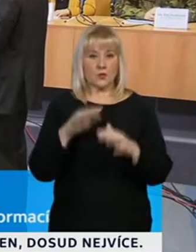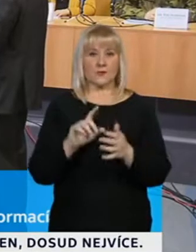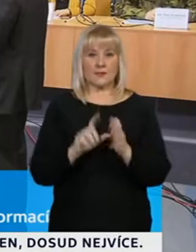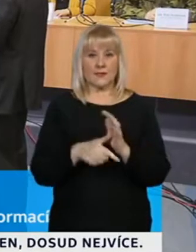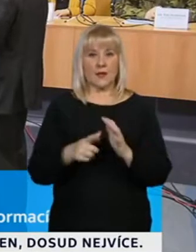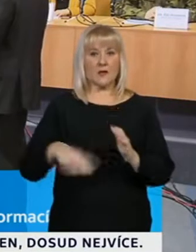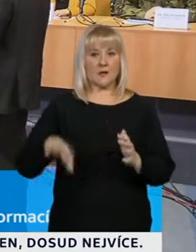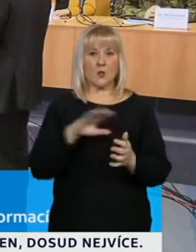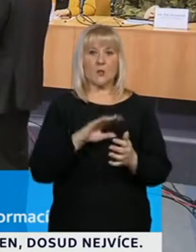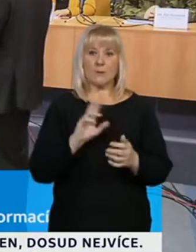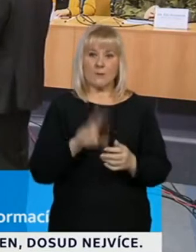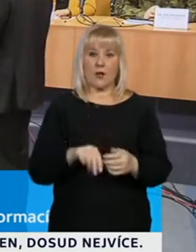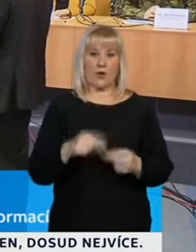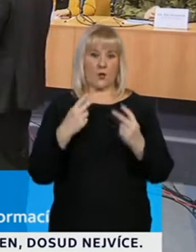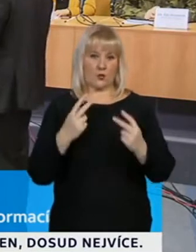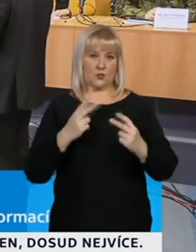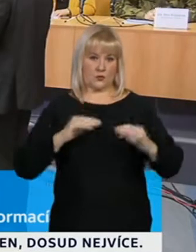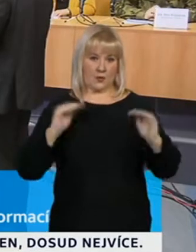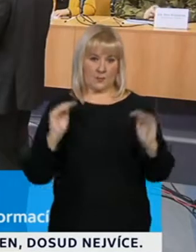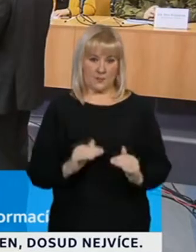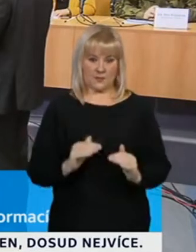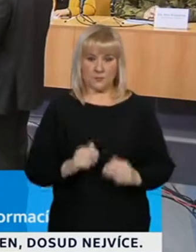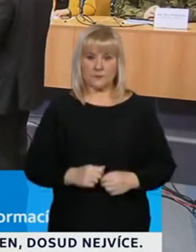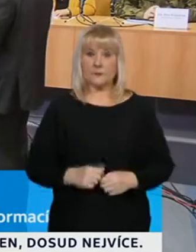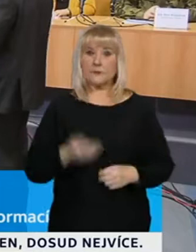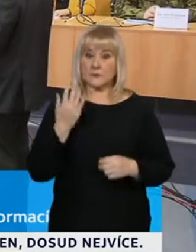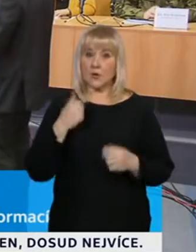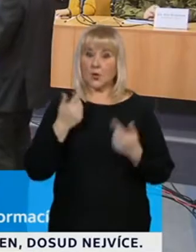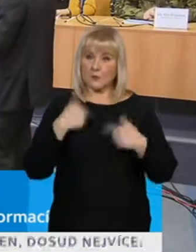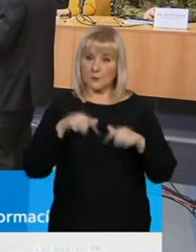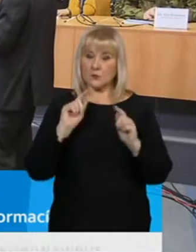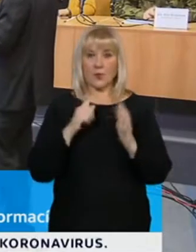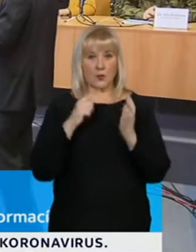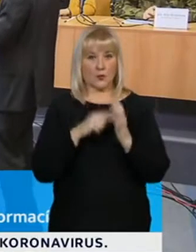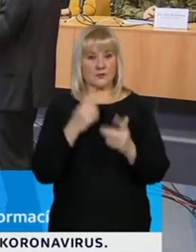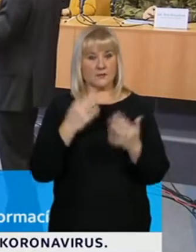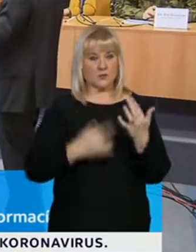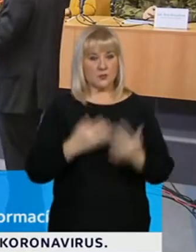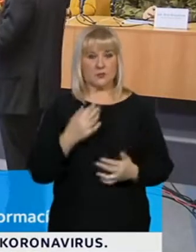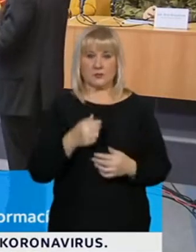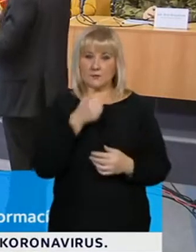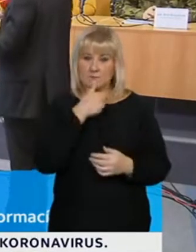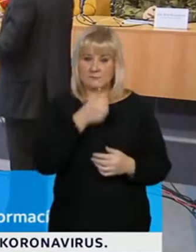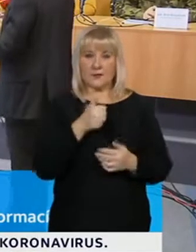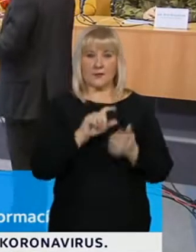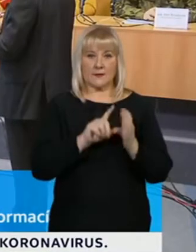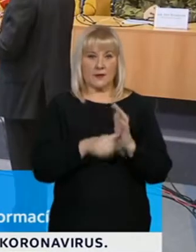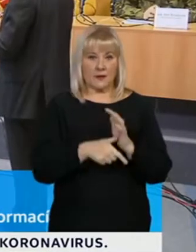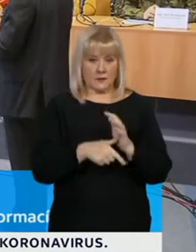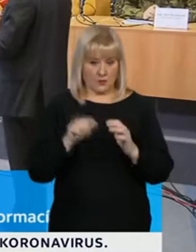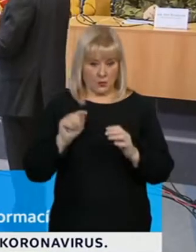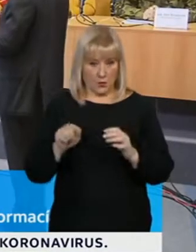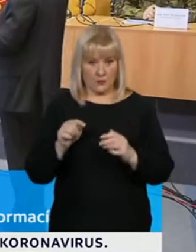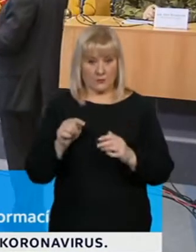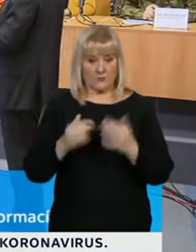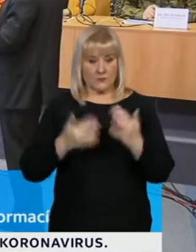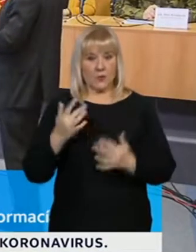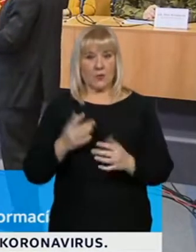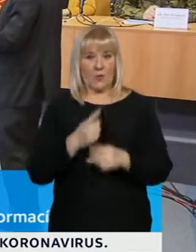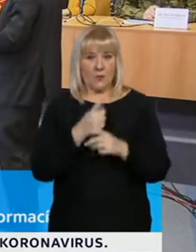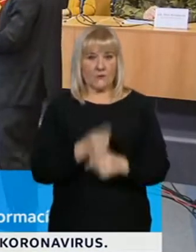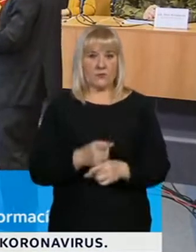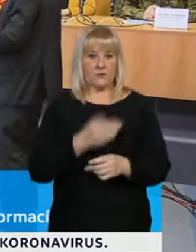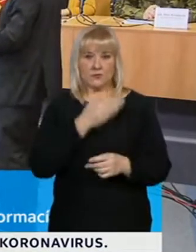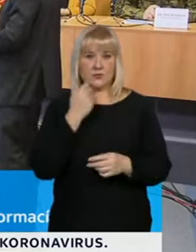hodnotách, které jsou spíše nižší. Minulé jsme vám ukazovali i výpočty, kdy třeba jeden jediný region ovlivnil významně celou